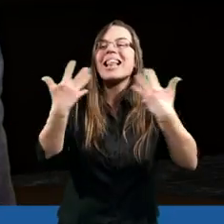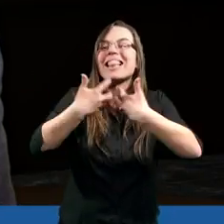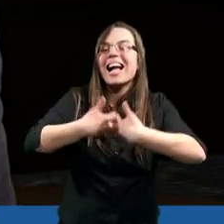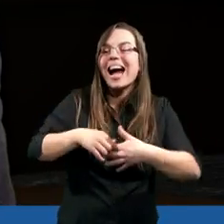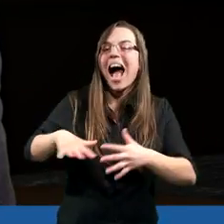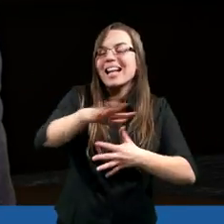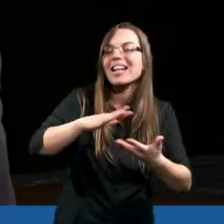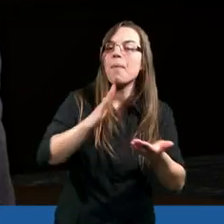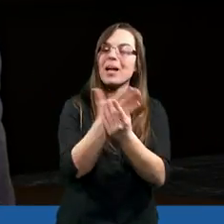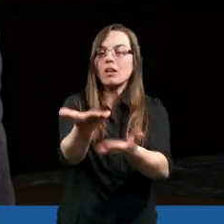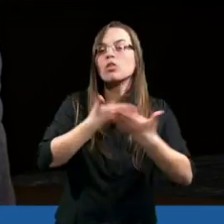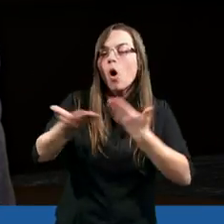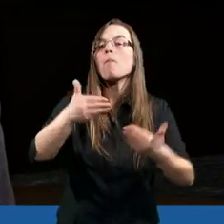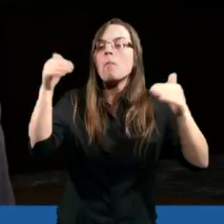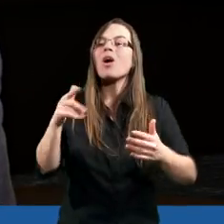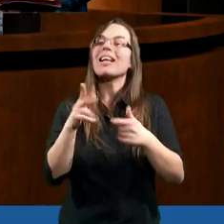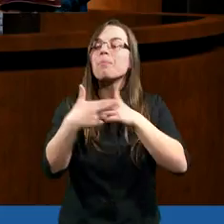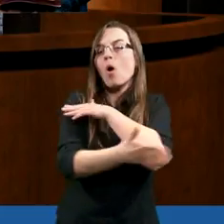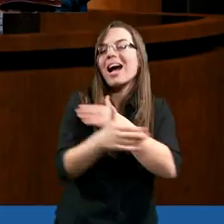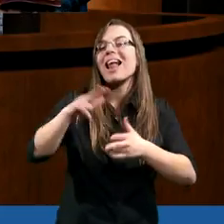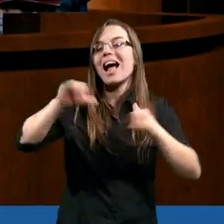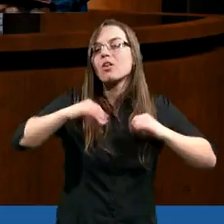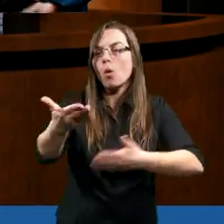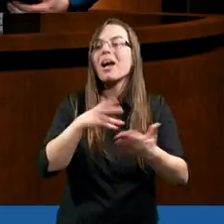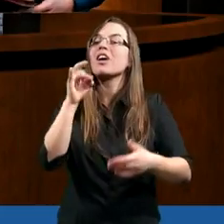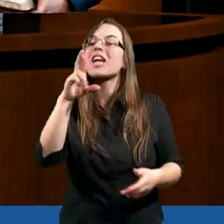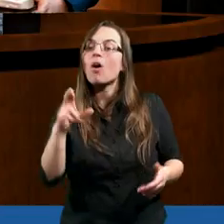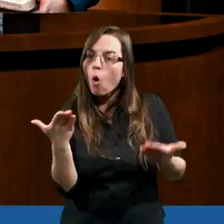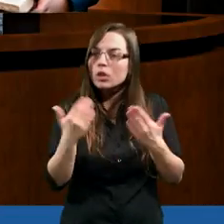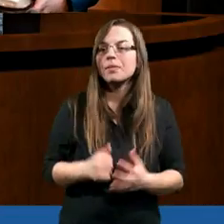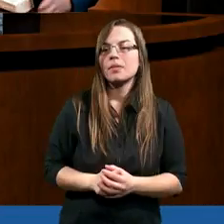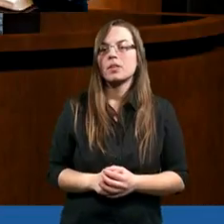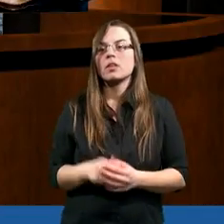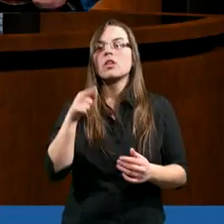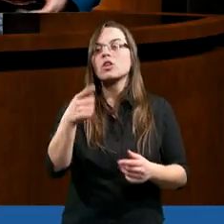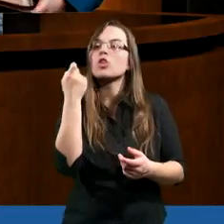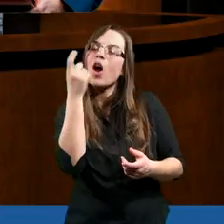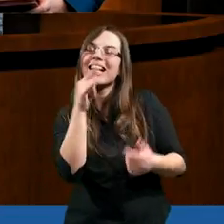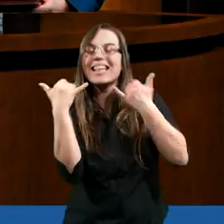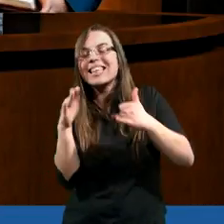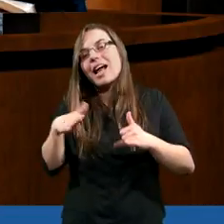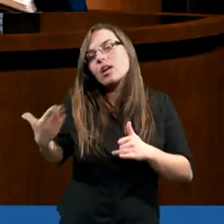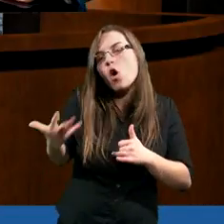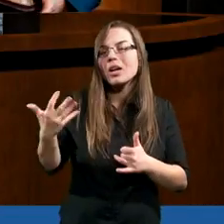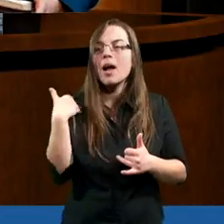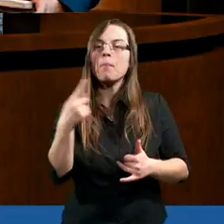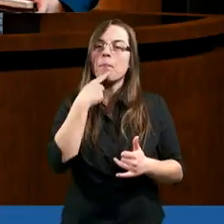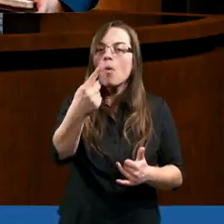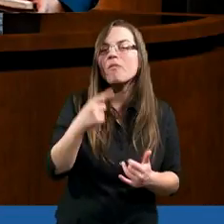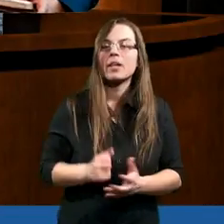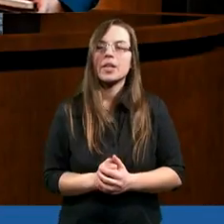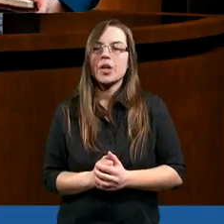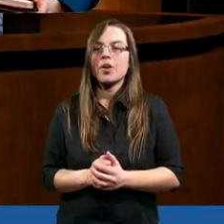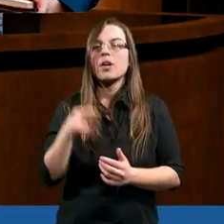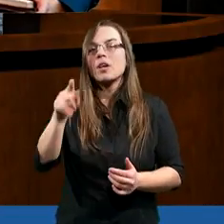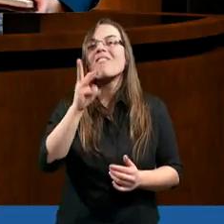bardzo silna, bo tylko na sobie mogli polegać. Grzegorzu? Tak. Ja tak trochę z innej strony chciałbym spojrzeć,